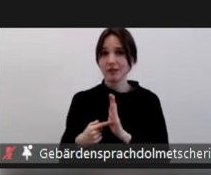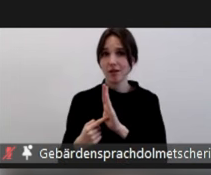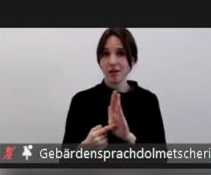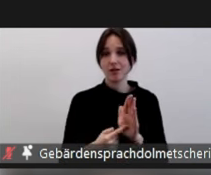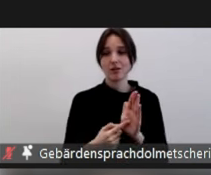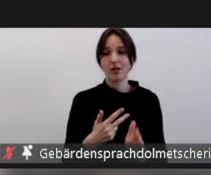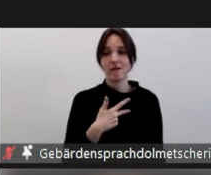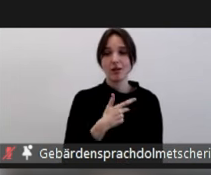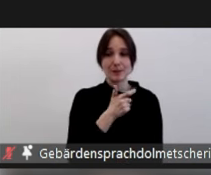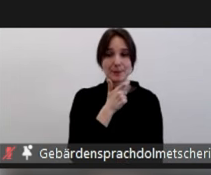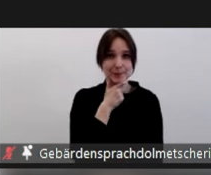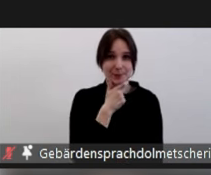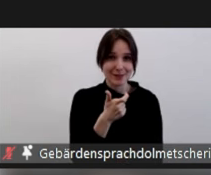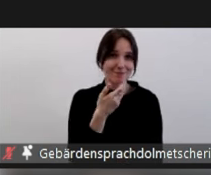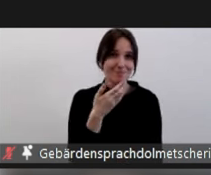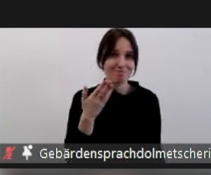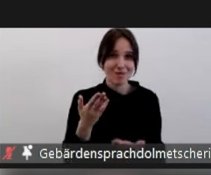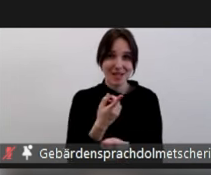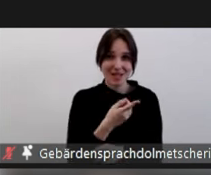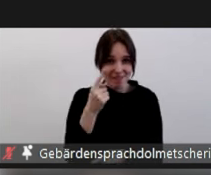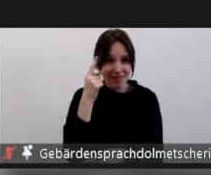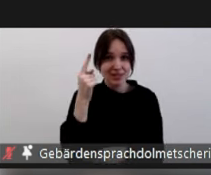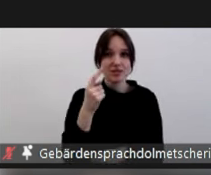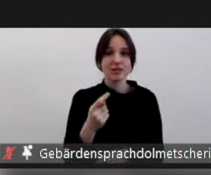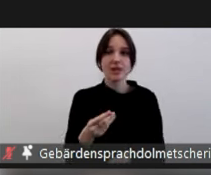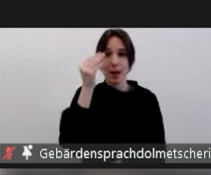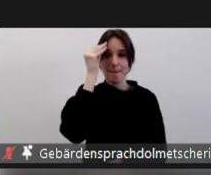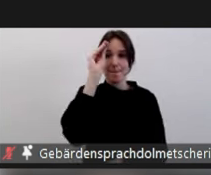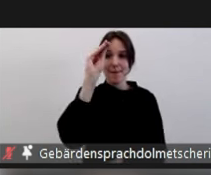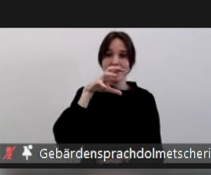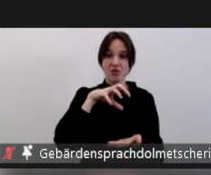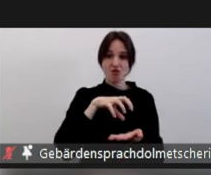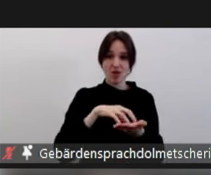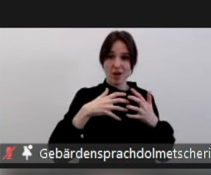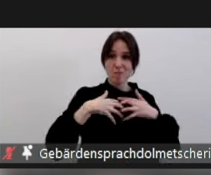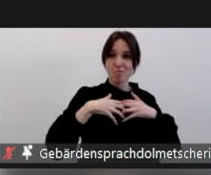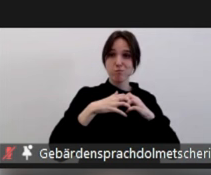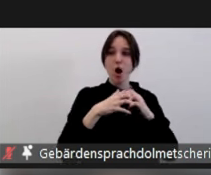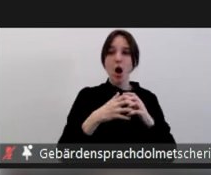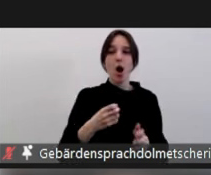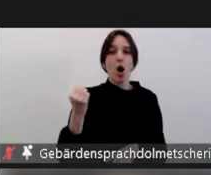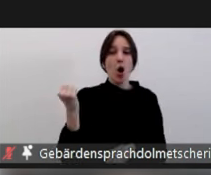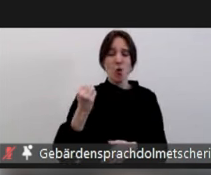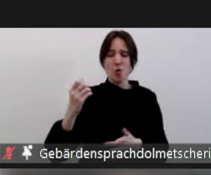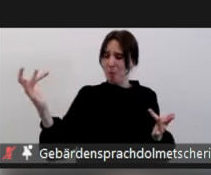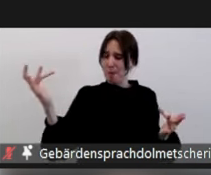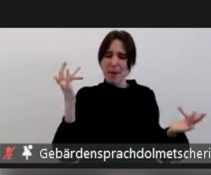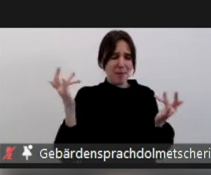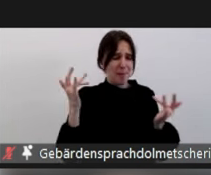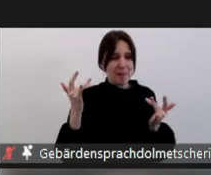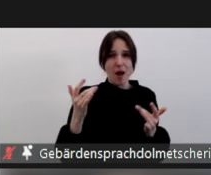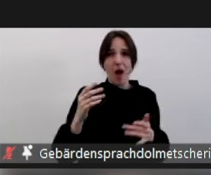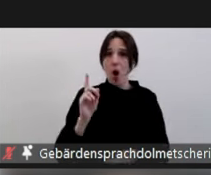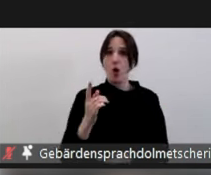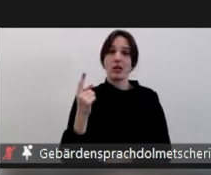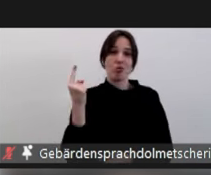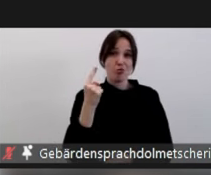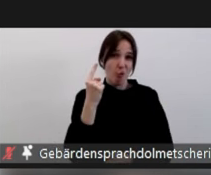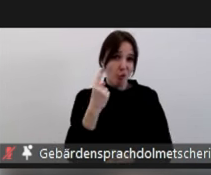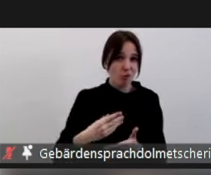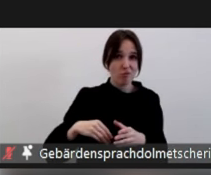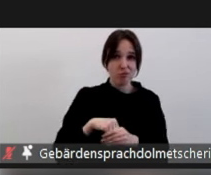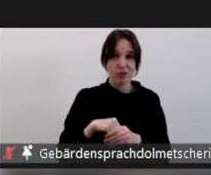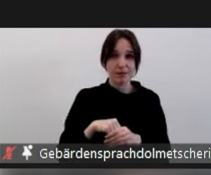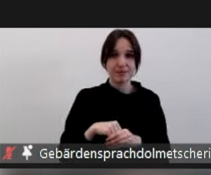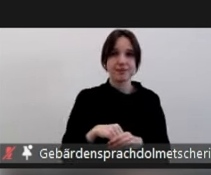auch wisst, dass wir zu diesem Start der Meldestelle einen riesengroßen Shitstorm bekommen hatten, der auch in sich auch schon bedrohlich genug war. Und als